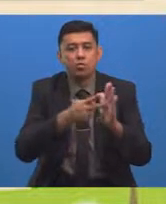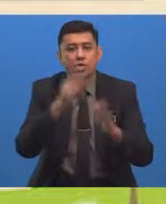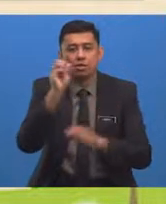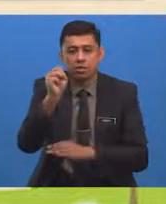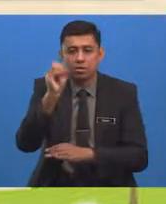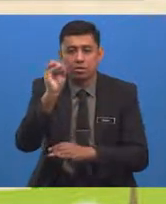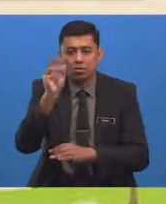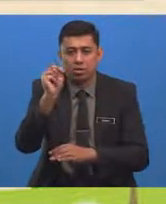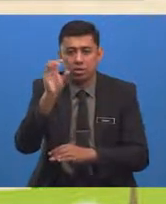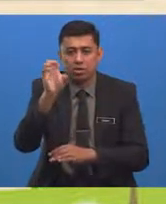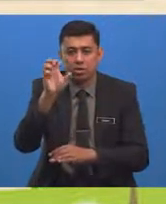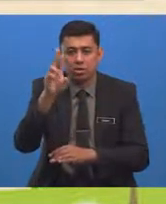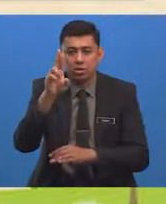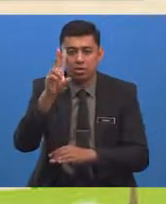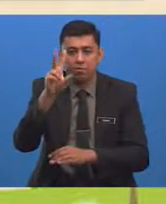Kita